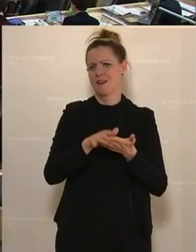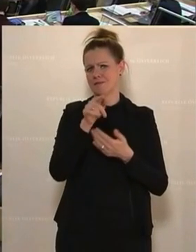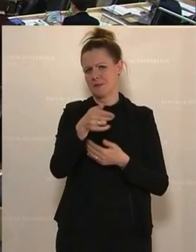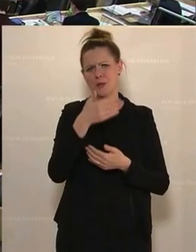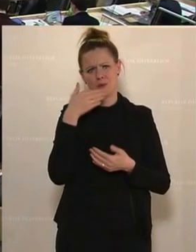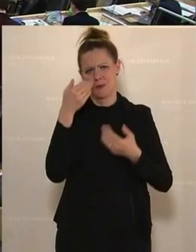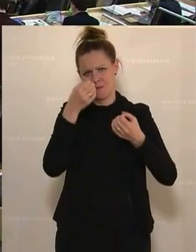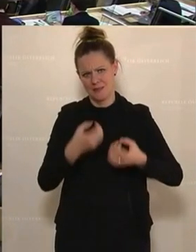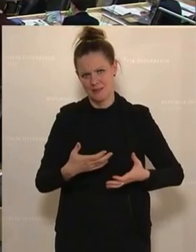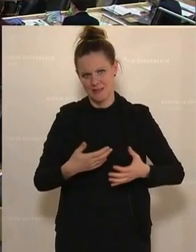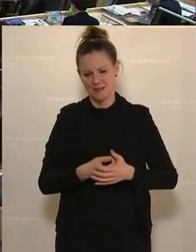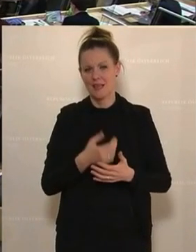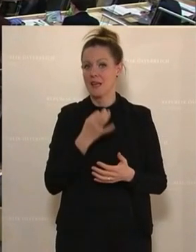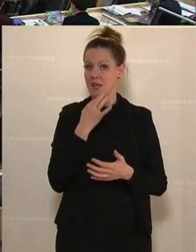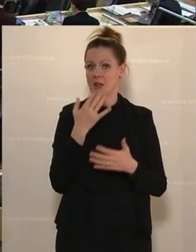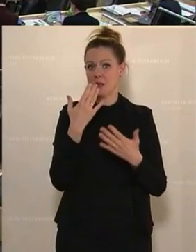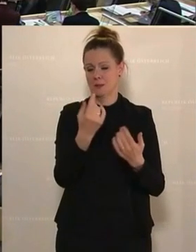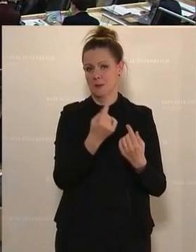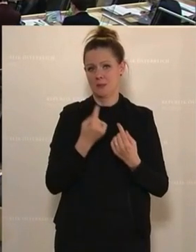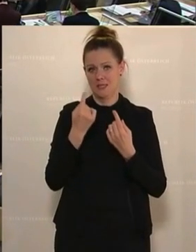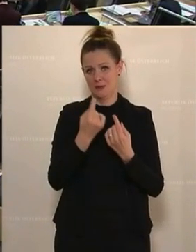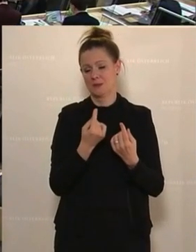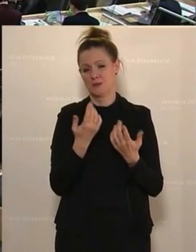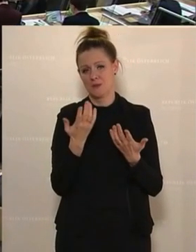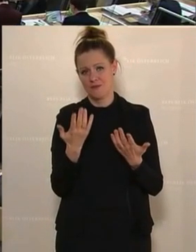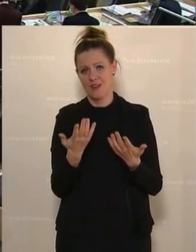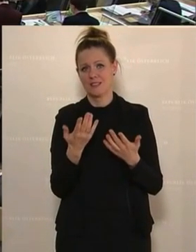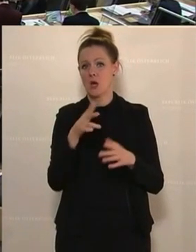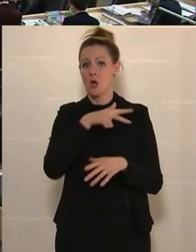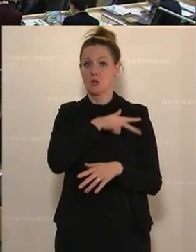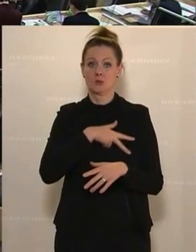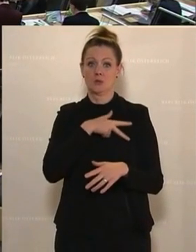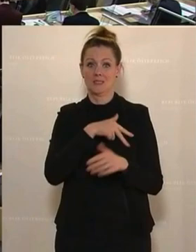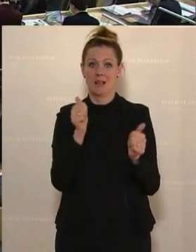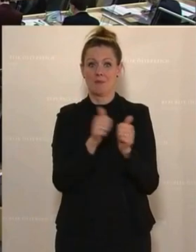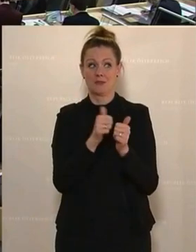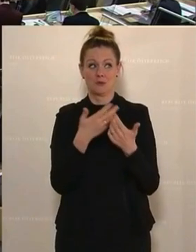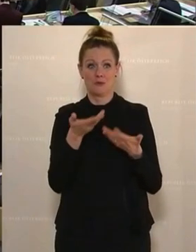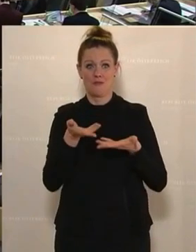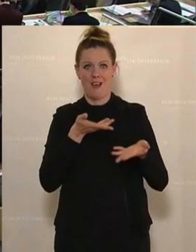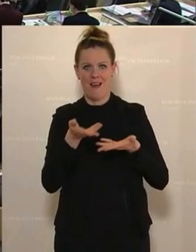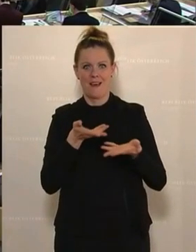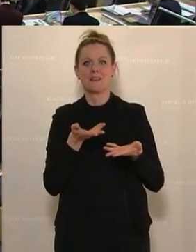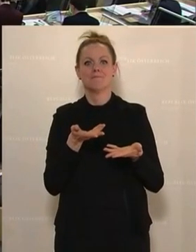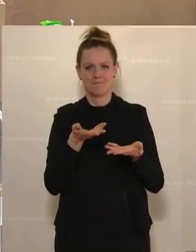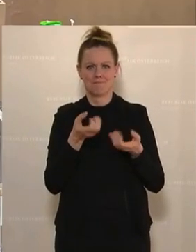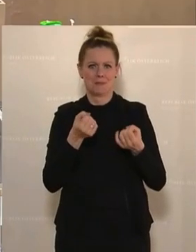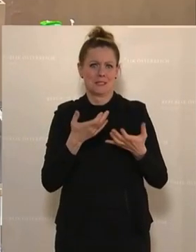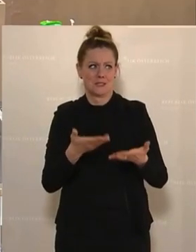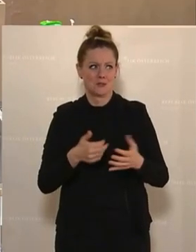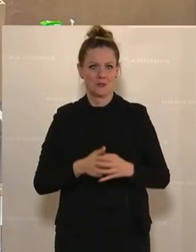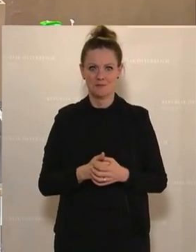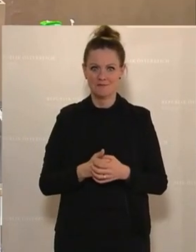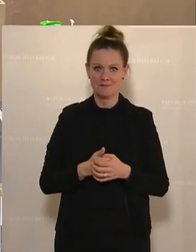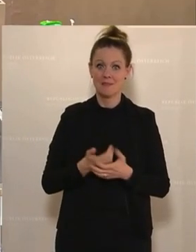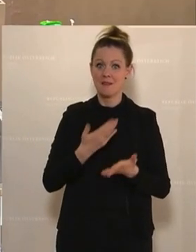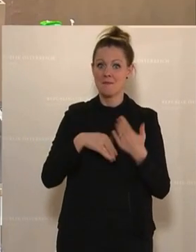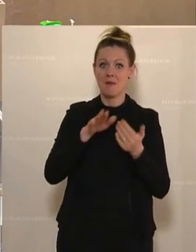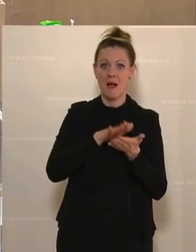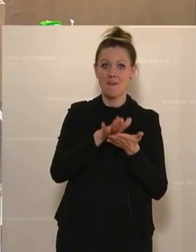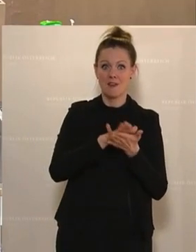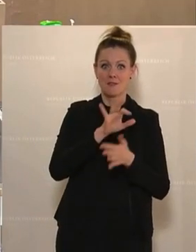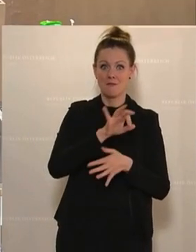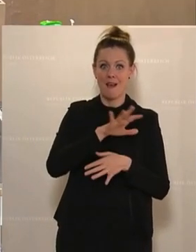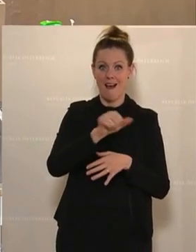passiert. Und das ist wahrscheinlich genau das, was passiert, wenn die Sozialpartner so etwas aushandeln. Es ist ein Mehraufwand für